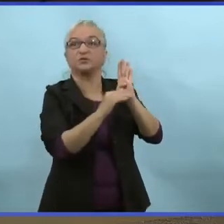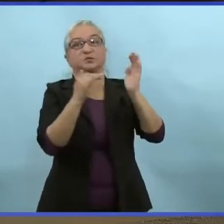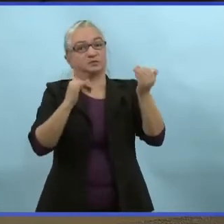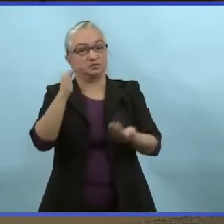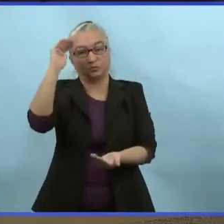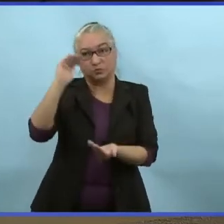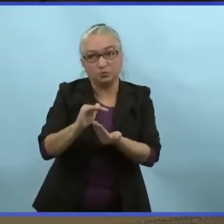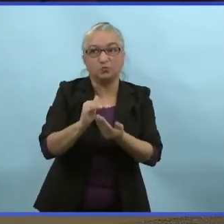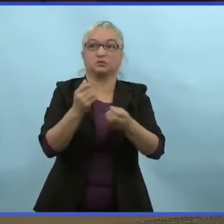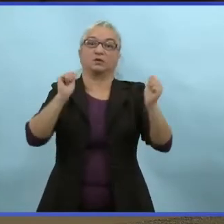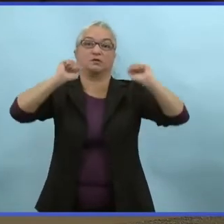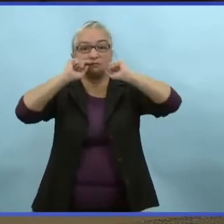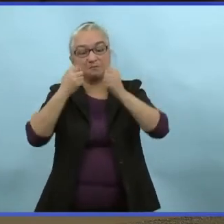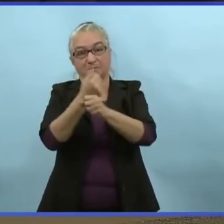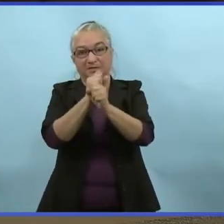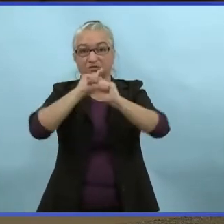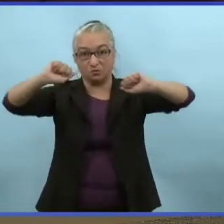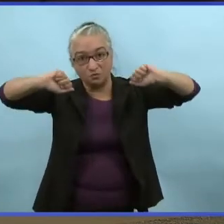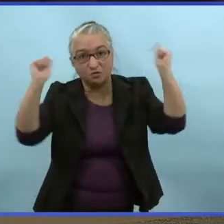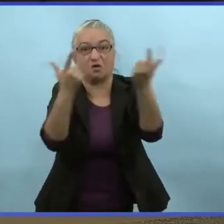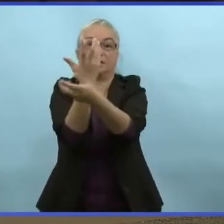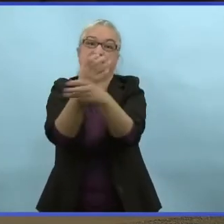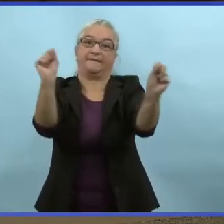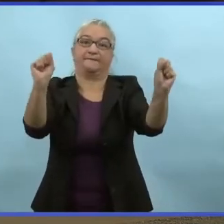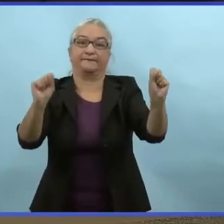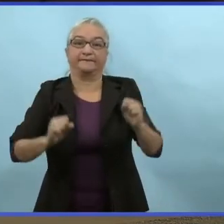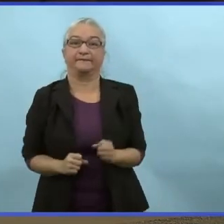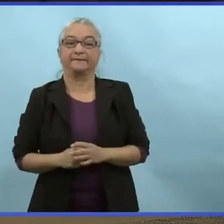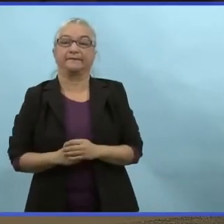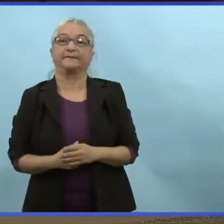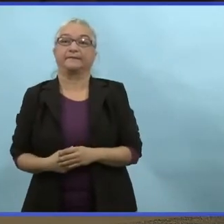moyens les moins restrictifs pour garder les personnes en sécurité.